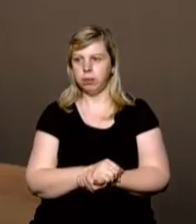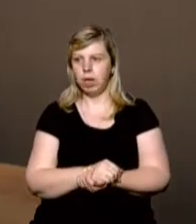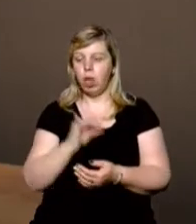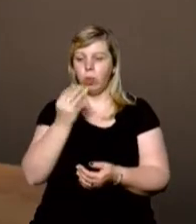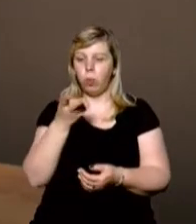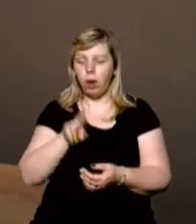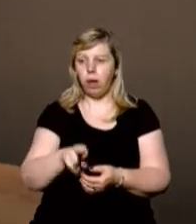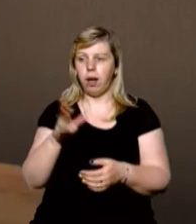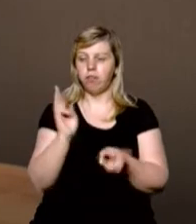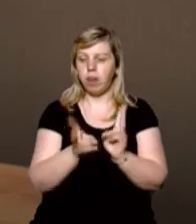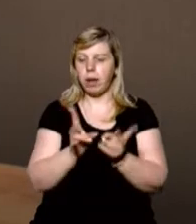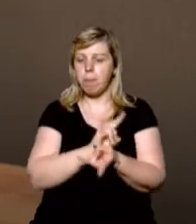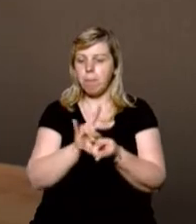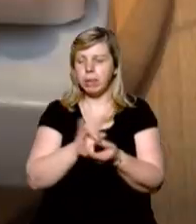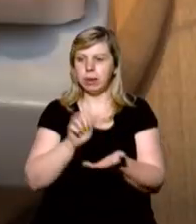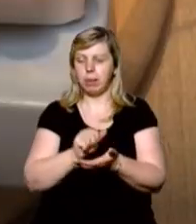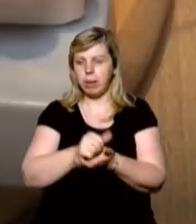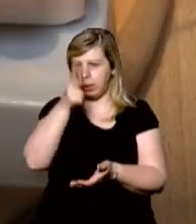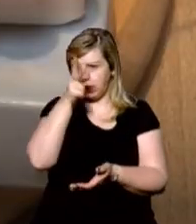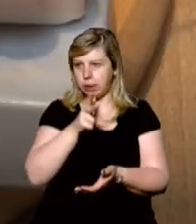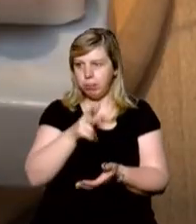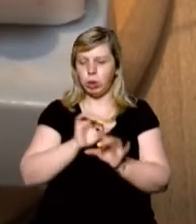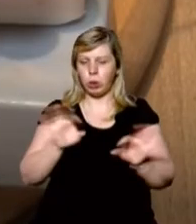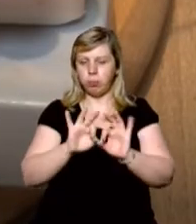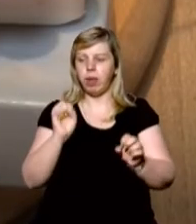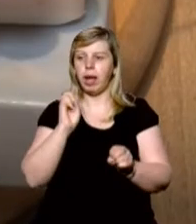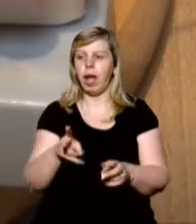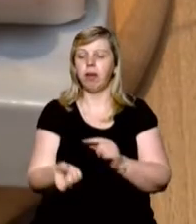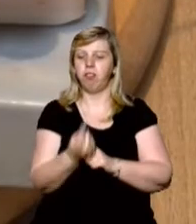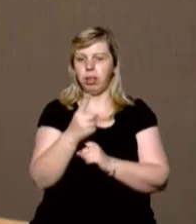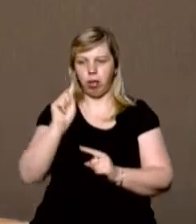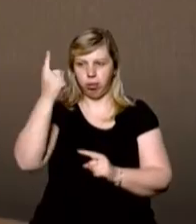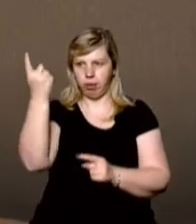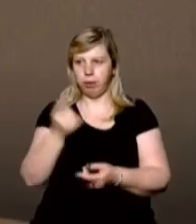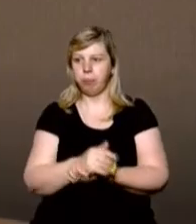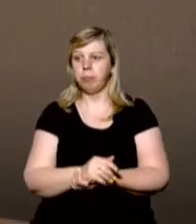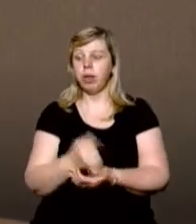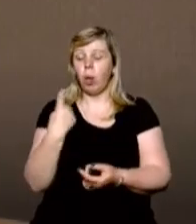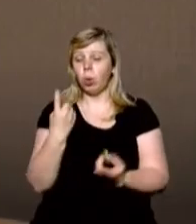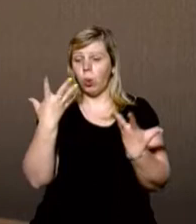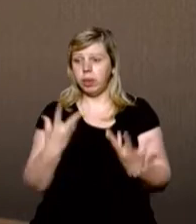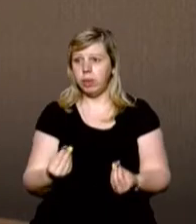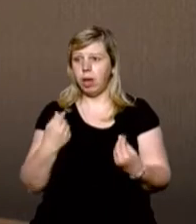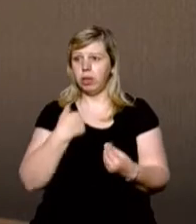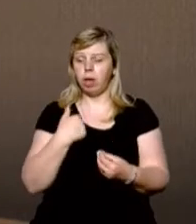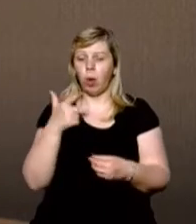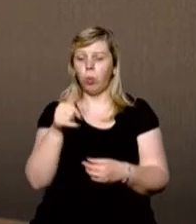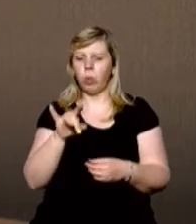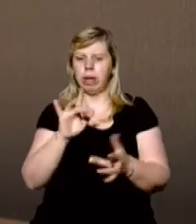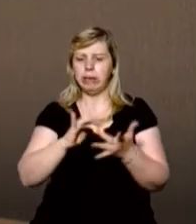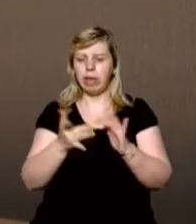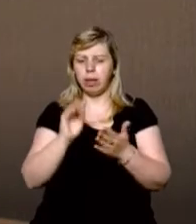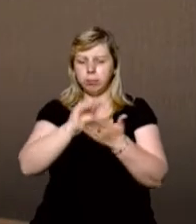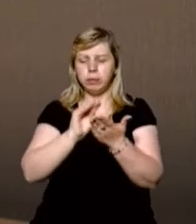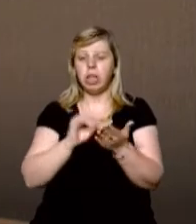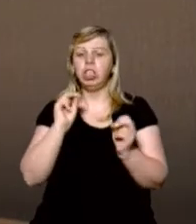Юлія Завадська варіння мила займається три місяці. Розповідає, як виникла ідея. Одного дня в гуглі ввела, чим може мама